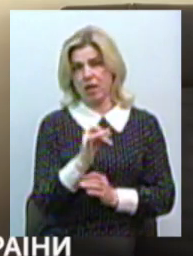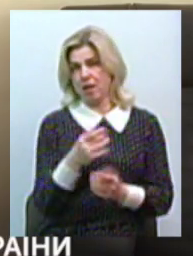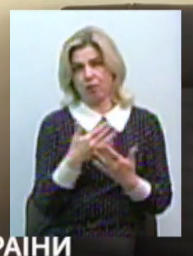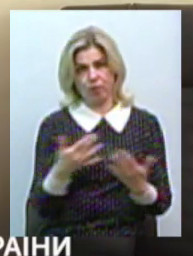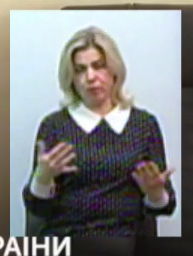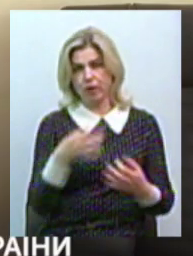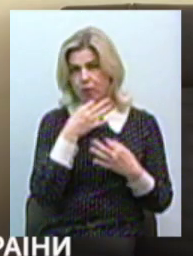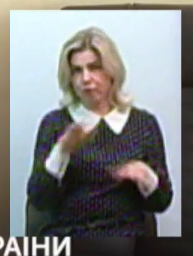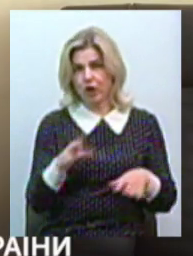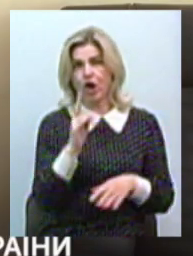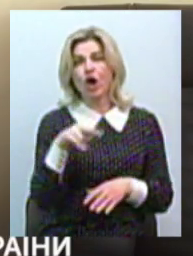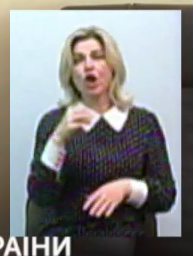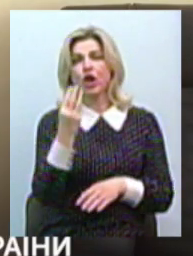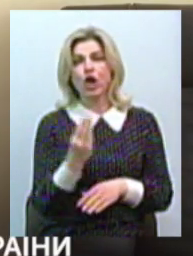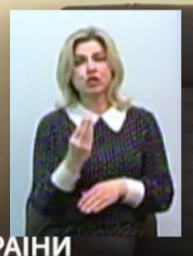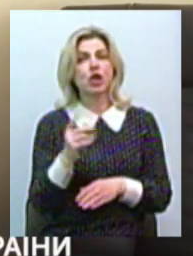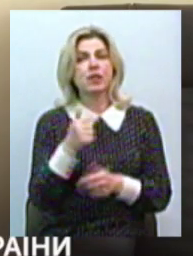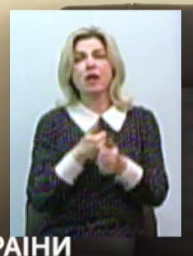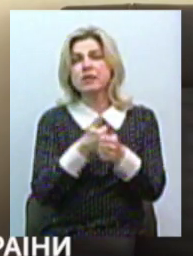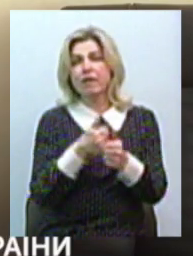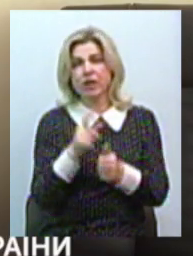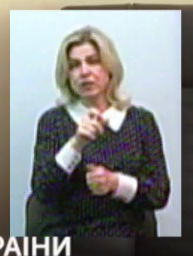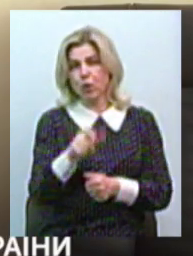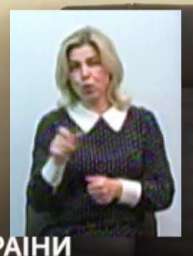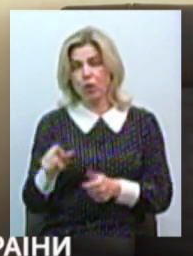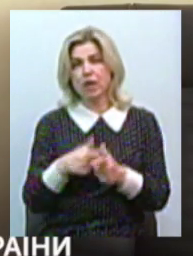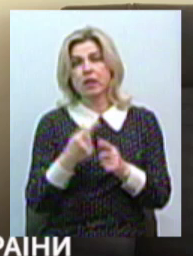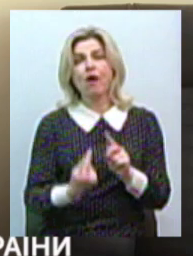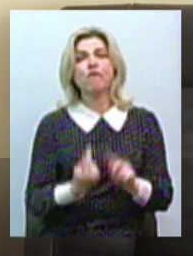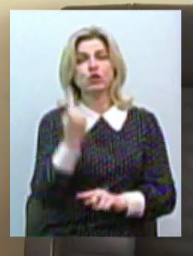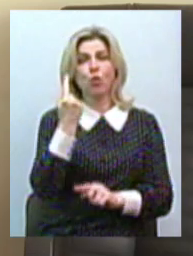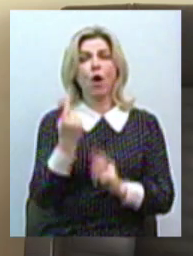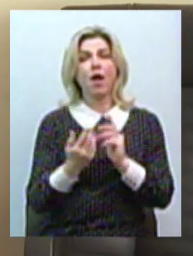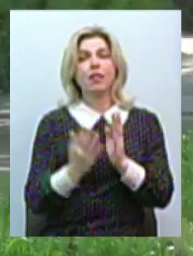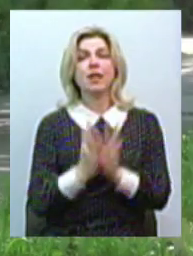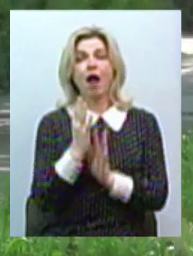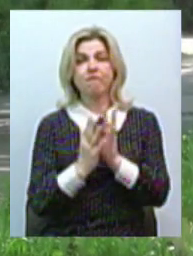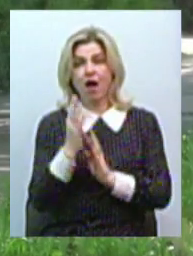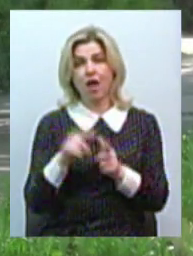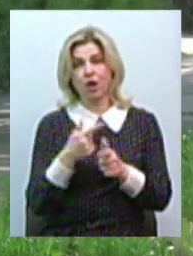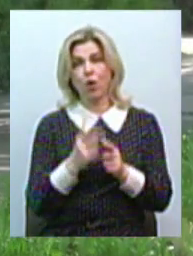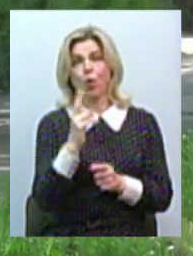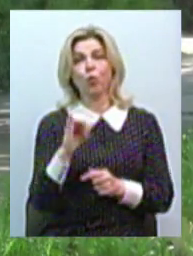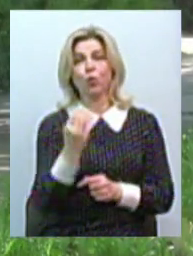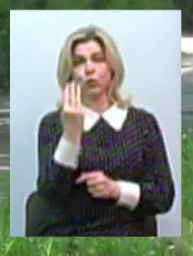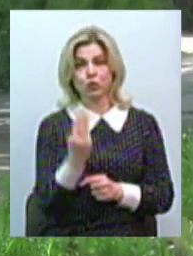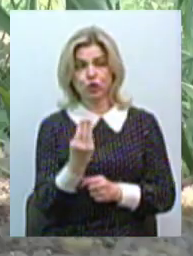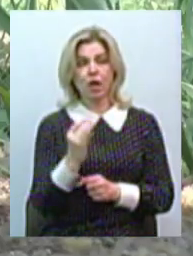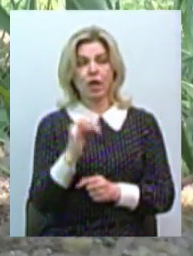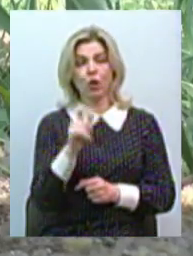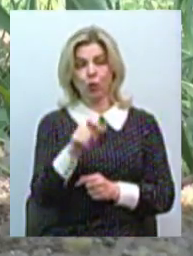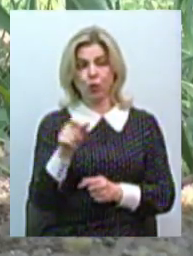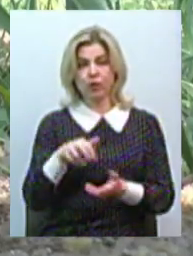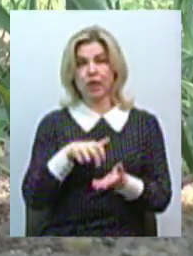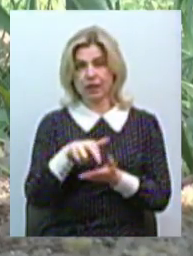ганяється за людиною, за твариною. Він сидить або в високій траві, або на кущах. І людина, саме проходячи по страву, цю